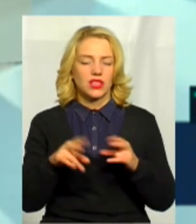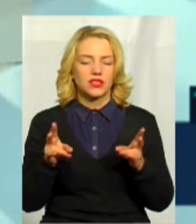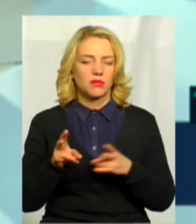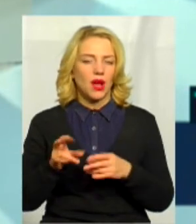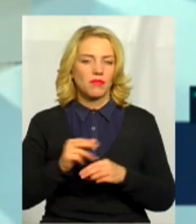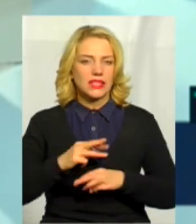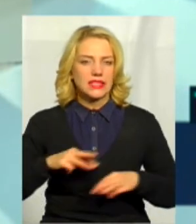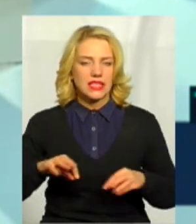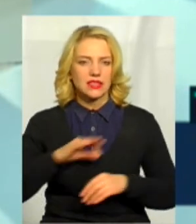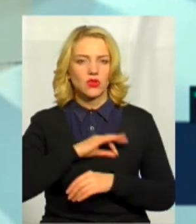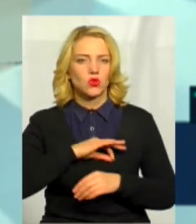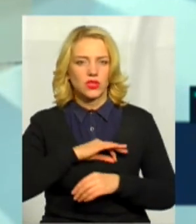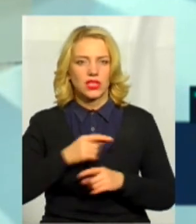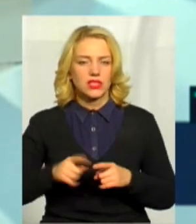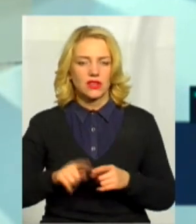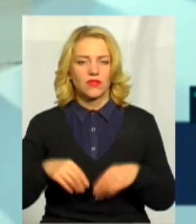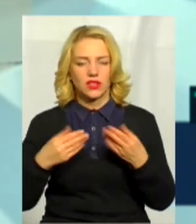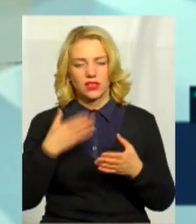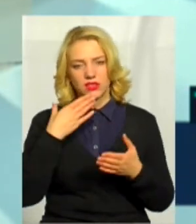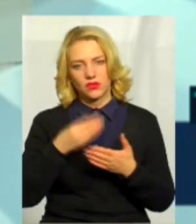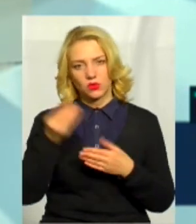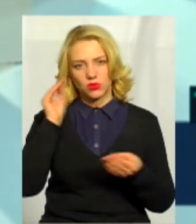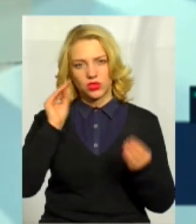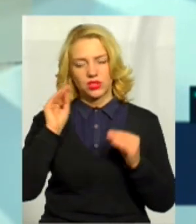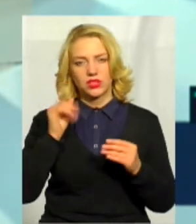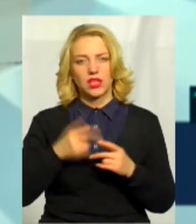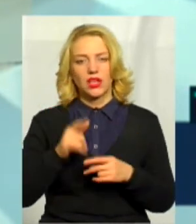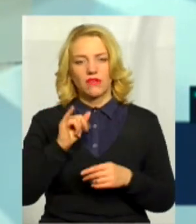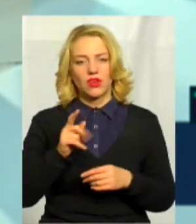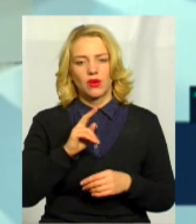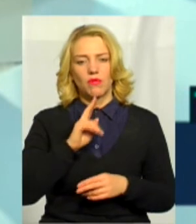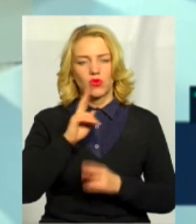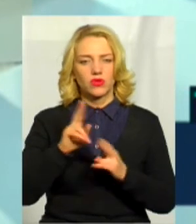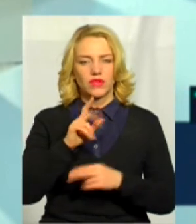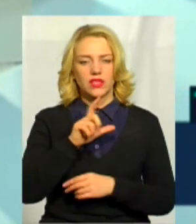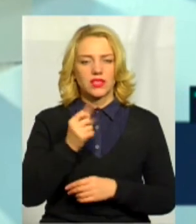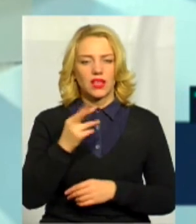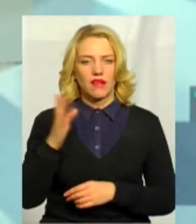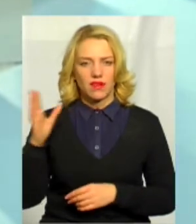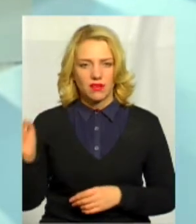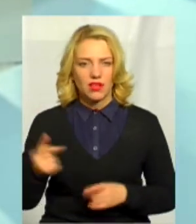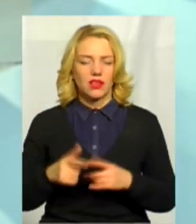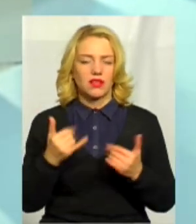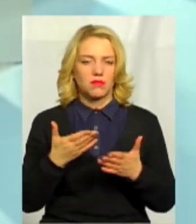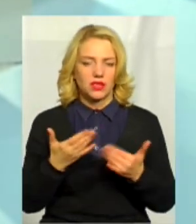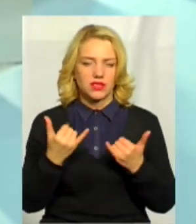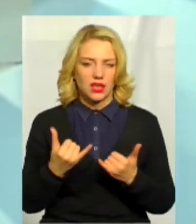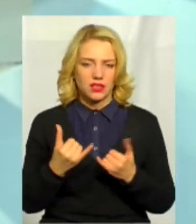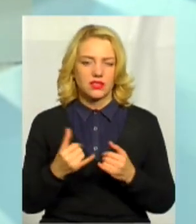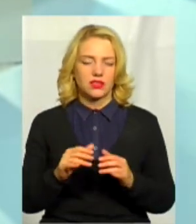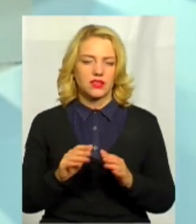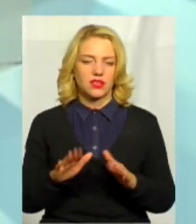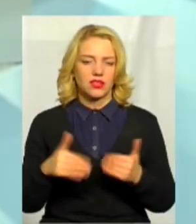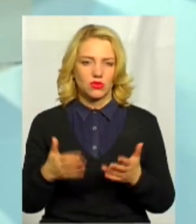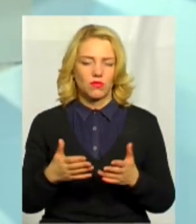Міністерство юстиції виклало свою позицію в позовній заяві. Ну, а ми зараз ініціюємо вже процес